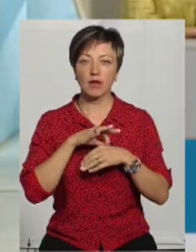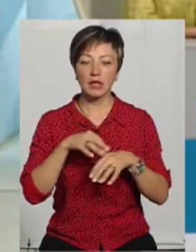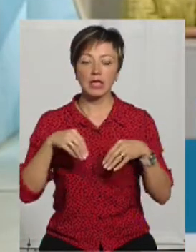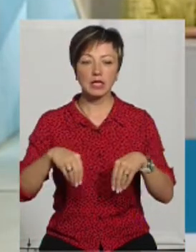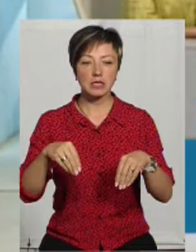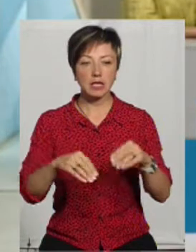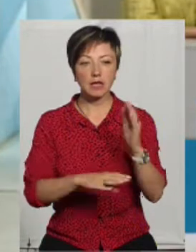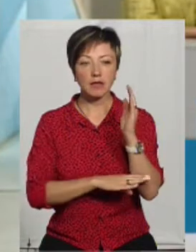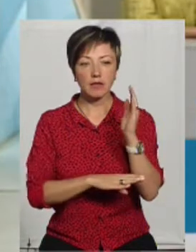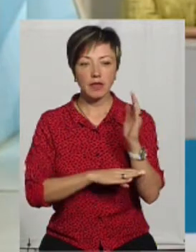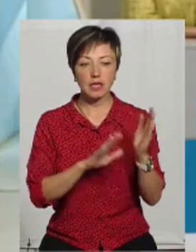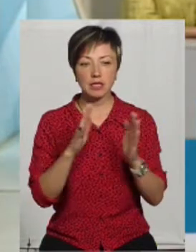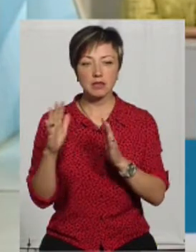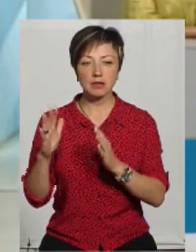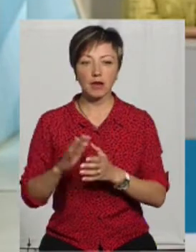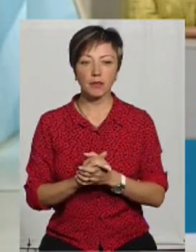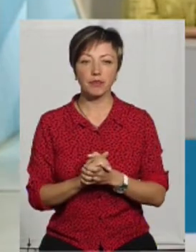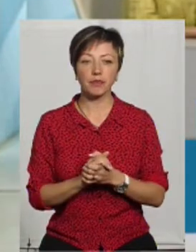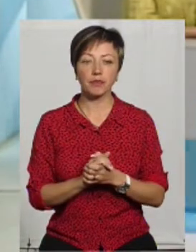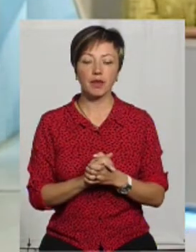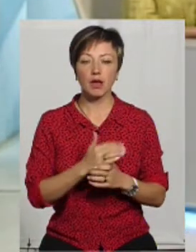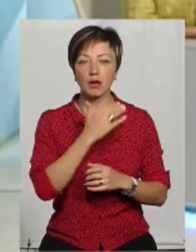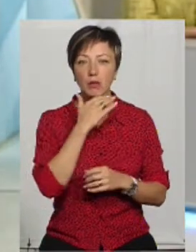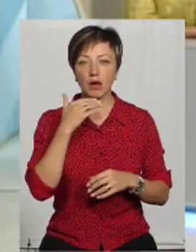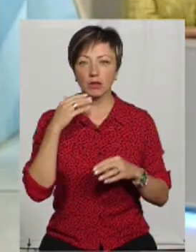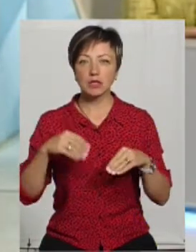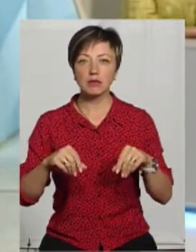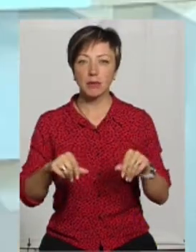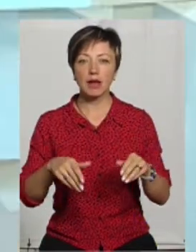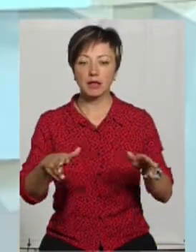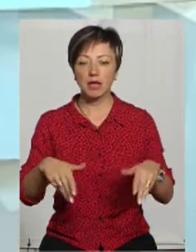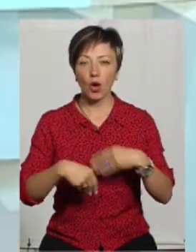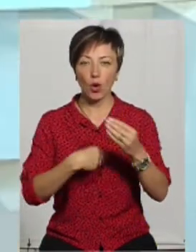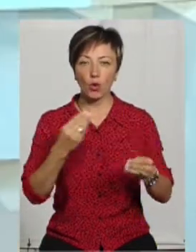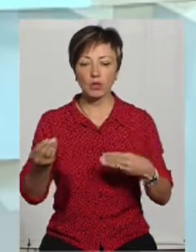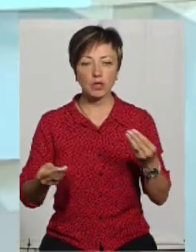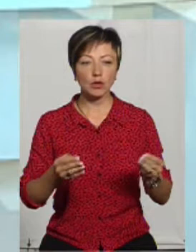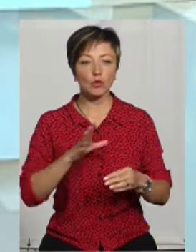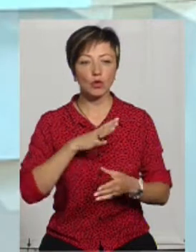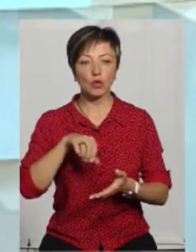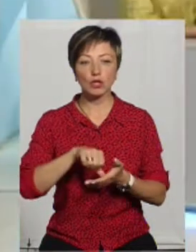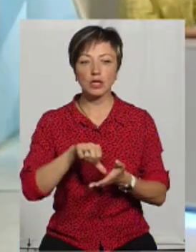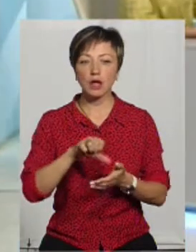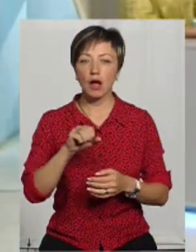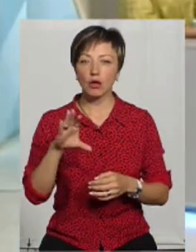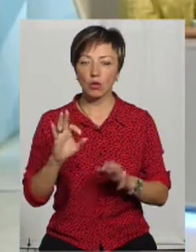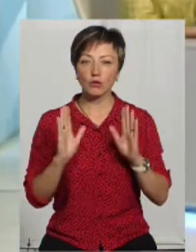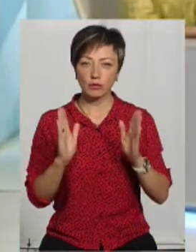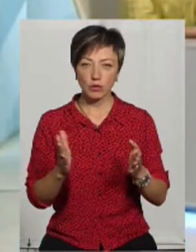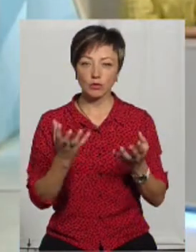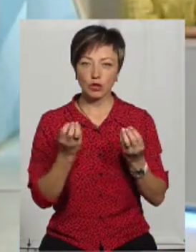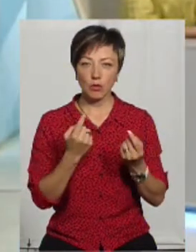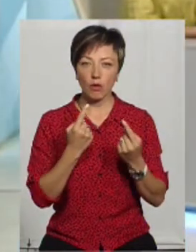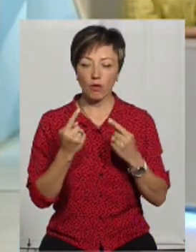садівництва. Багато земельних ділянок було роздано учасникам АТО. Ми про це ще поговоримо.